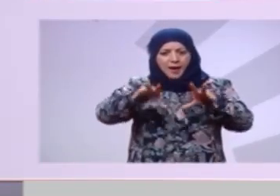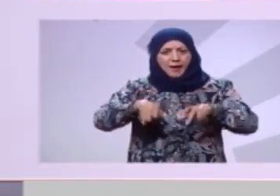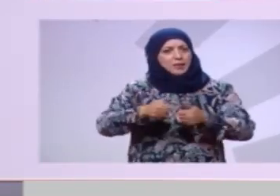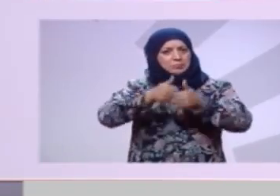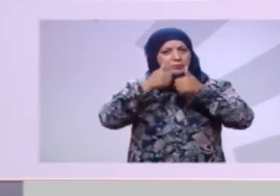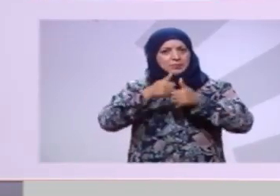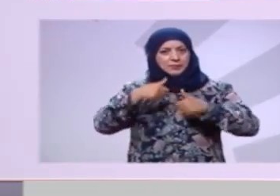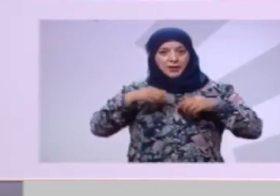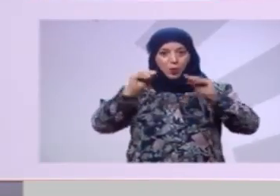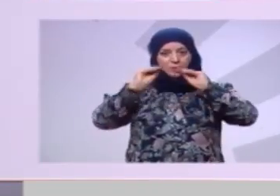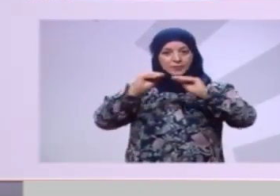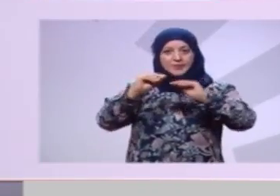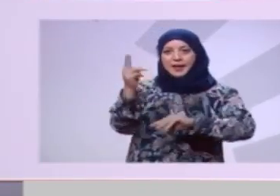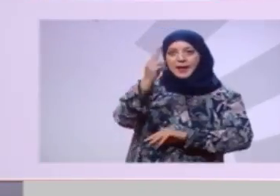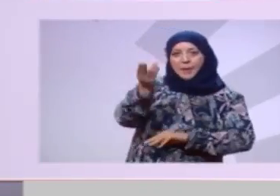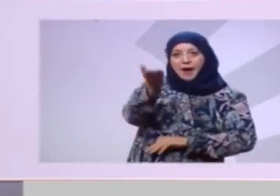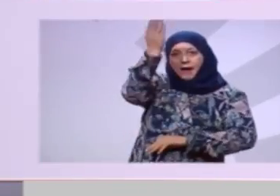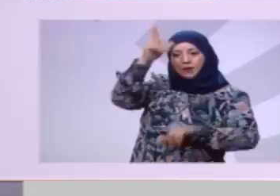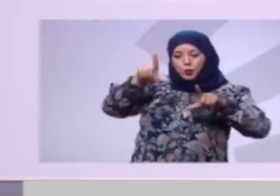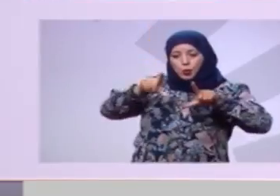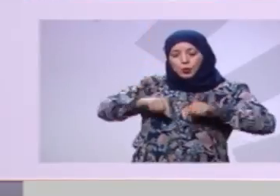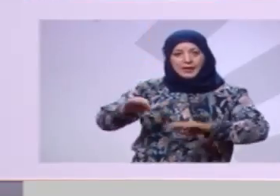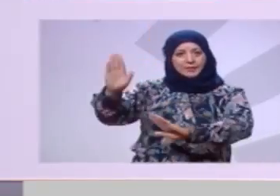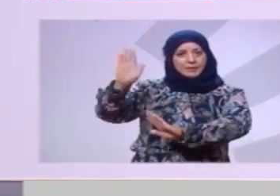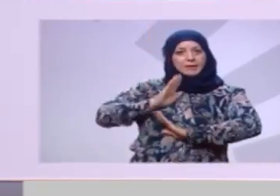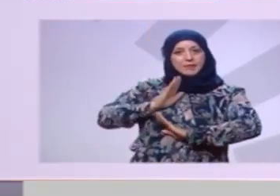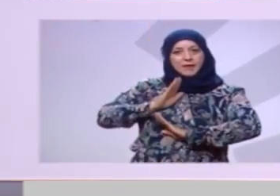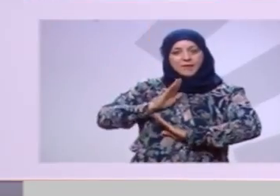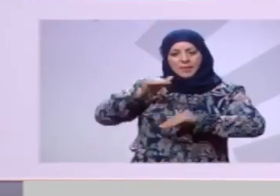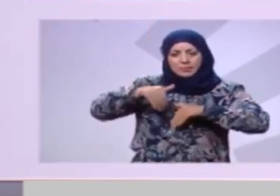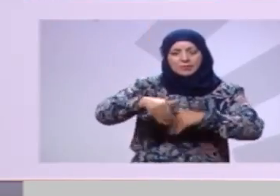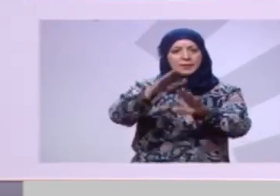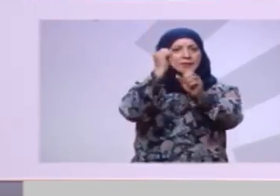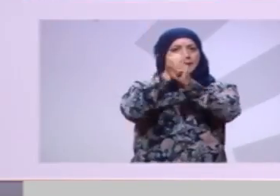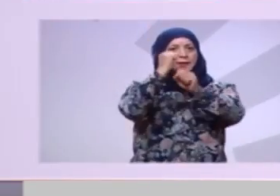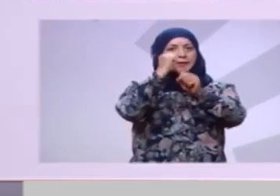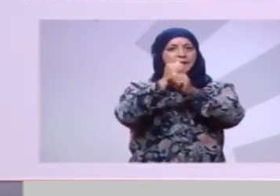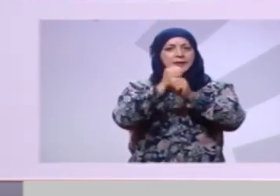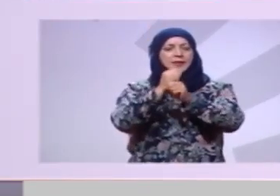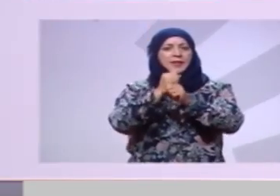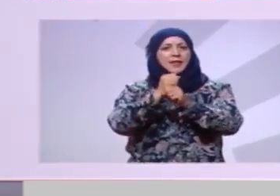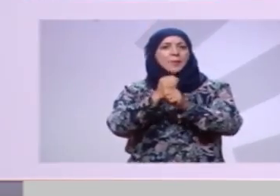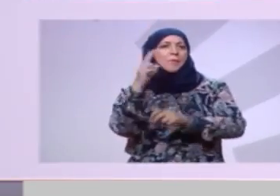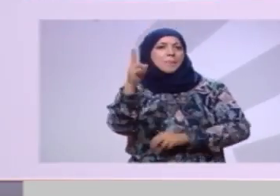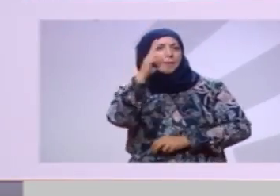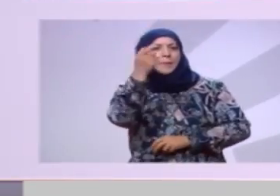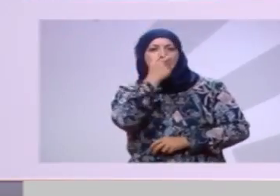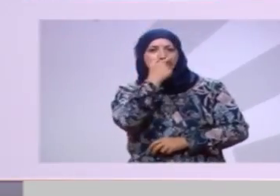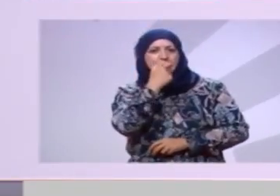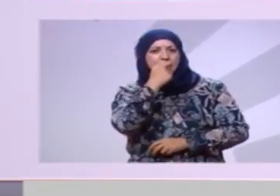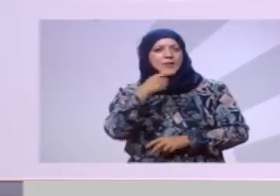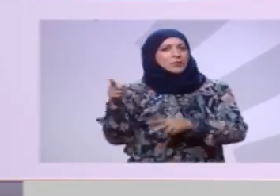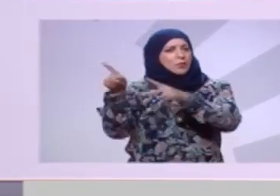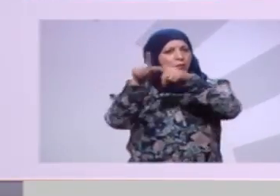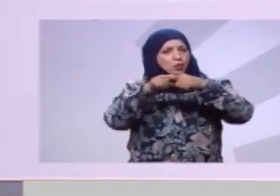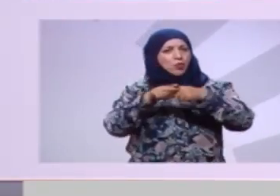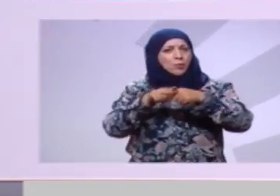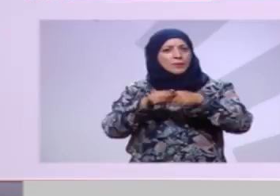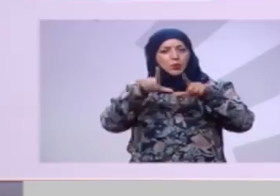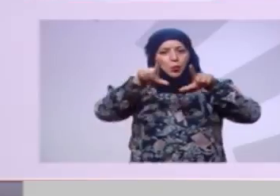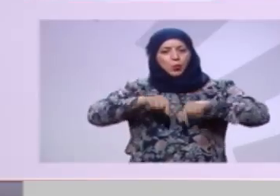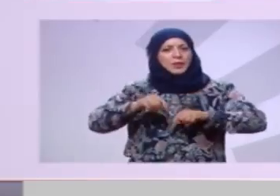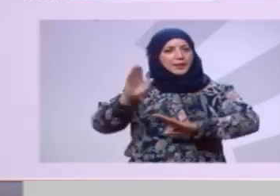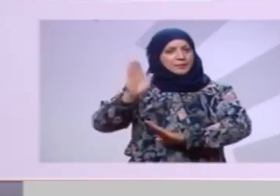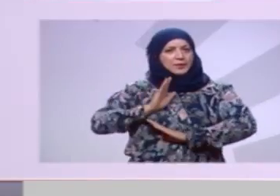حاليا أستاذ تعليم عالي في وزارة دفاع بديت مصاري المهني في التعليم العالي بالمحط التحذيري في المستير ثم التحقت بوزار الدفاع لتدريس بالأكاديميات